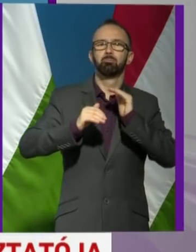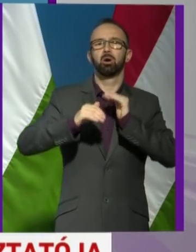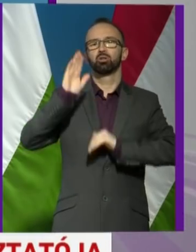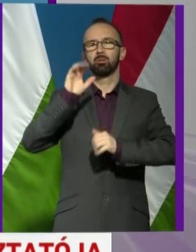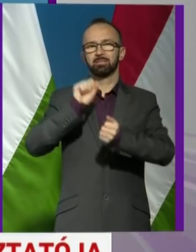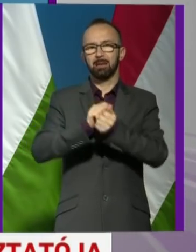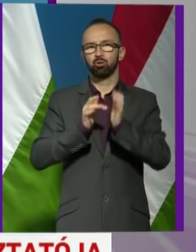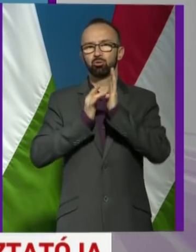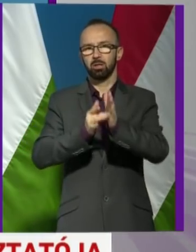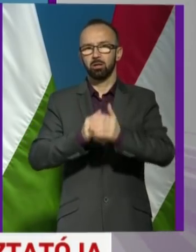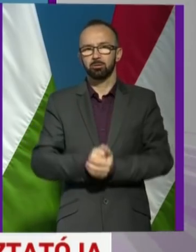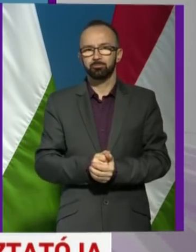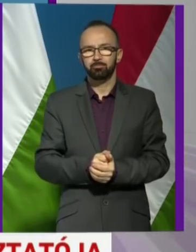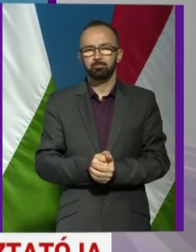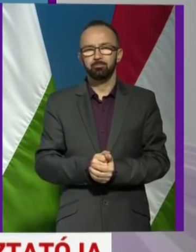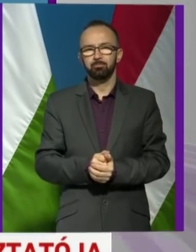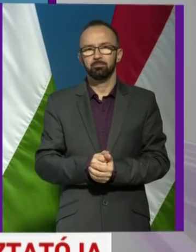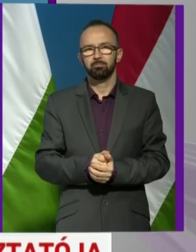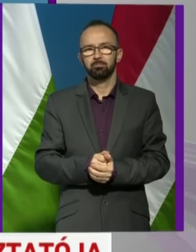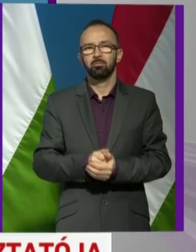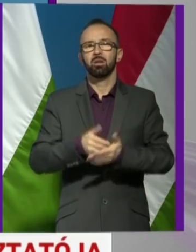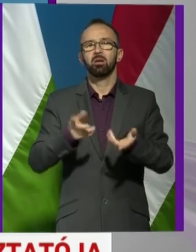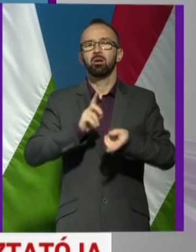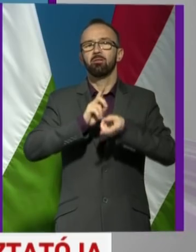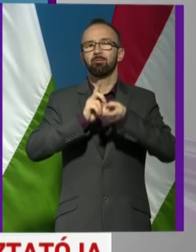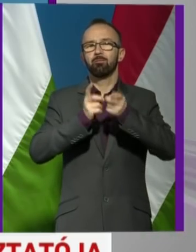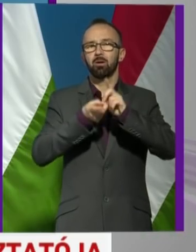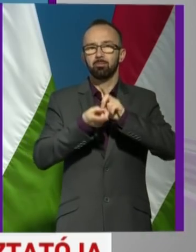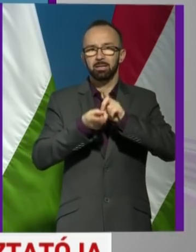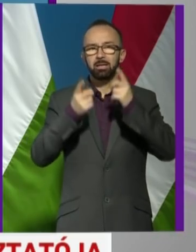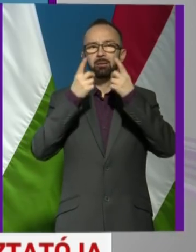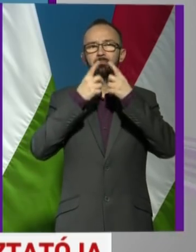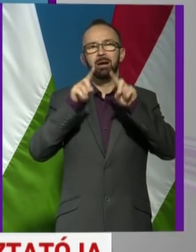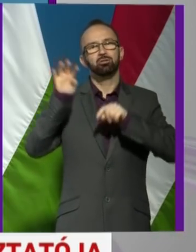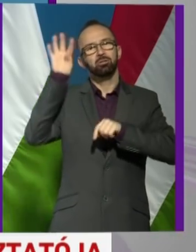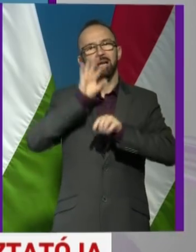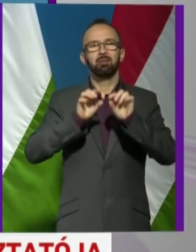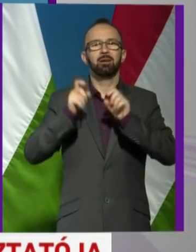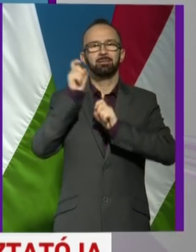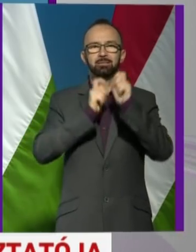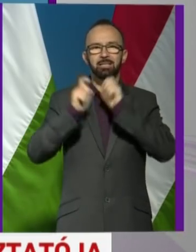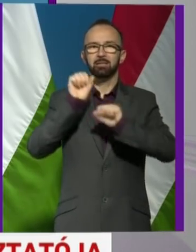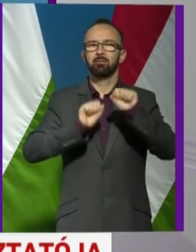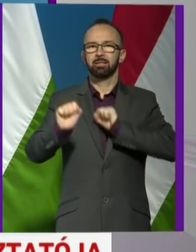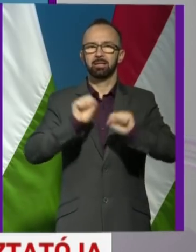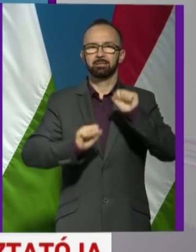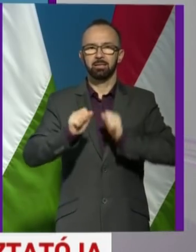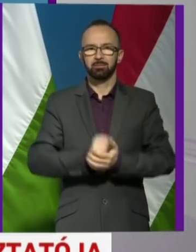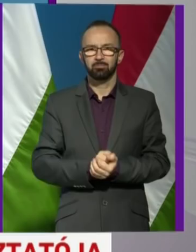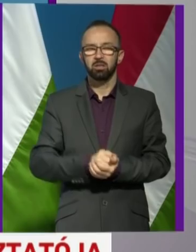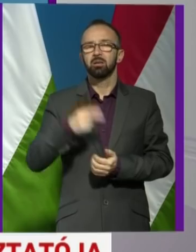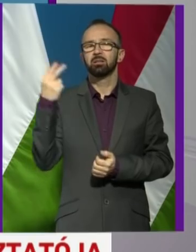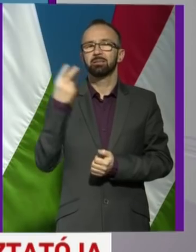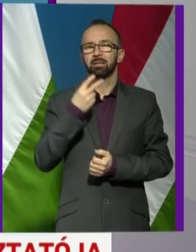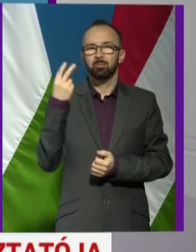számot mutatnak, vagy nagyobb számot, vagy pedig más elvek szerint védekeznek. De